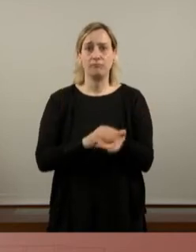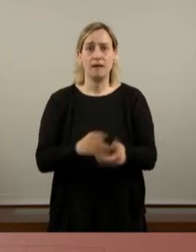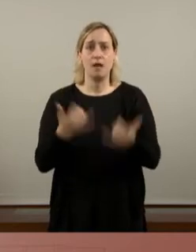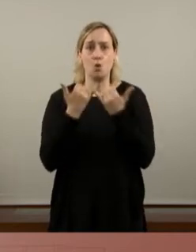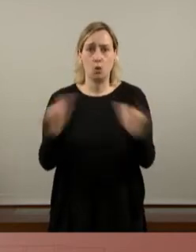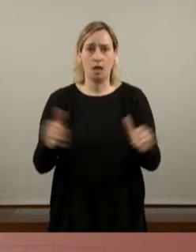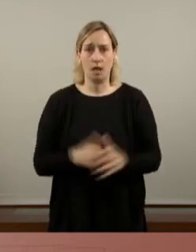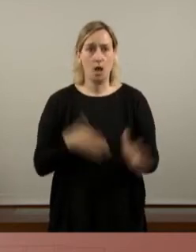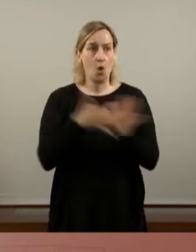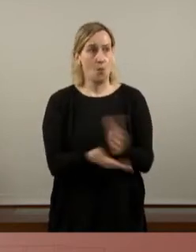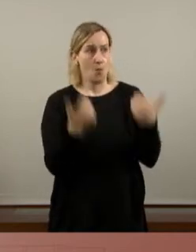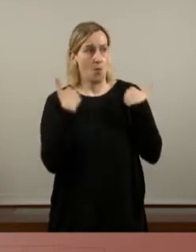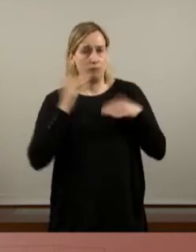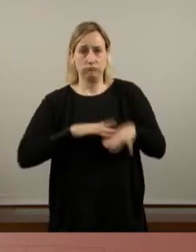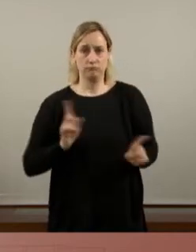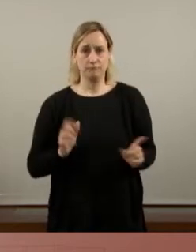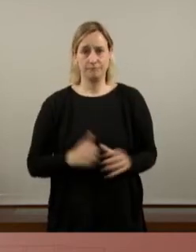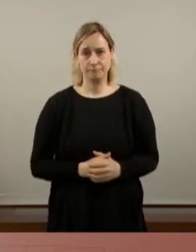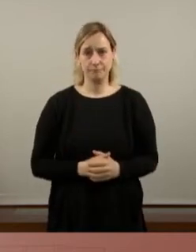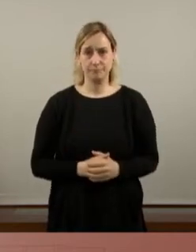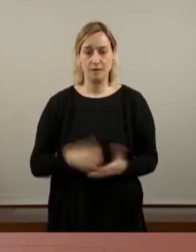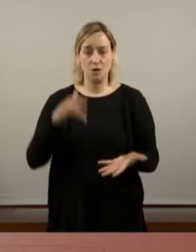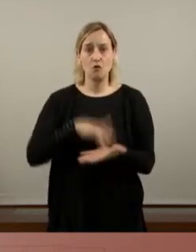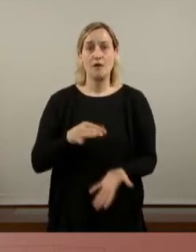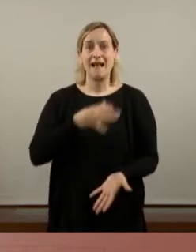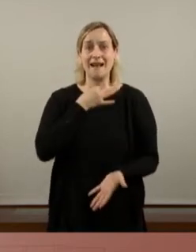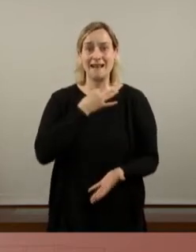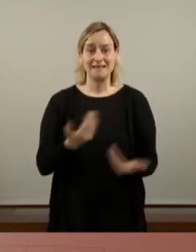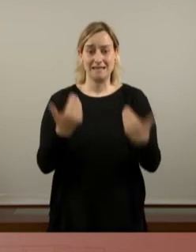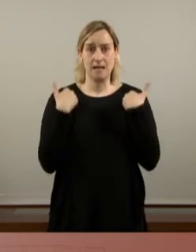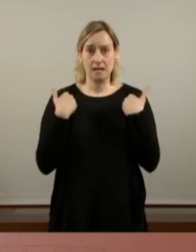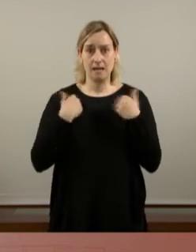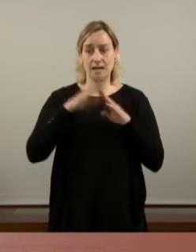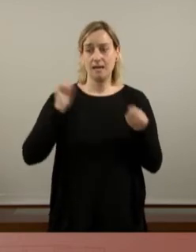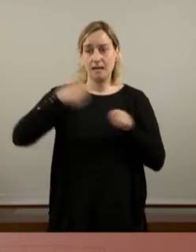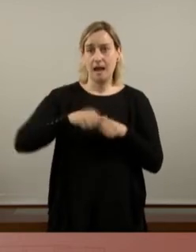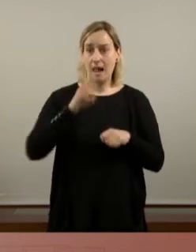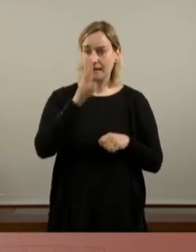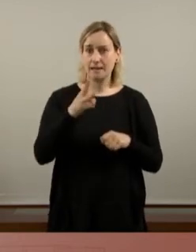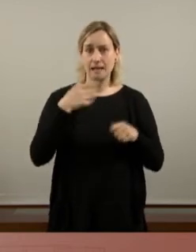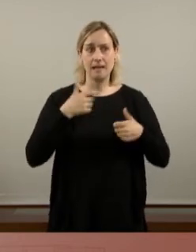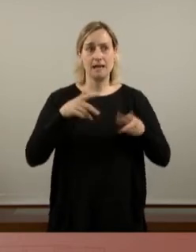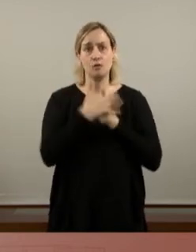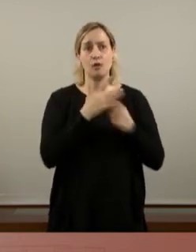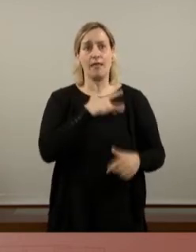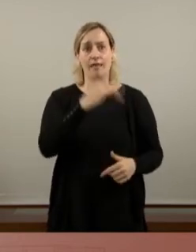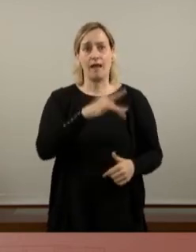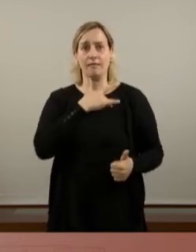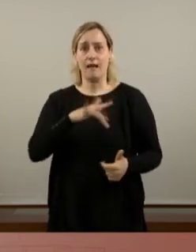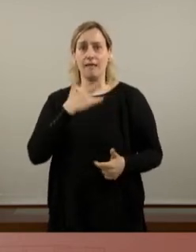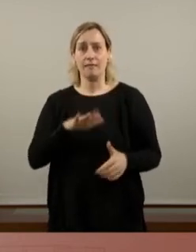per responsabilitat nostra. I davant d'una crisi de règim i tres anys de continuada excepcionalitat política,